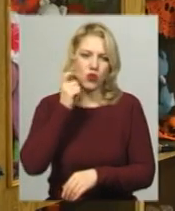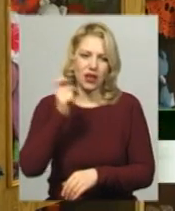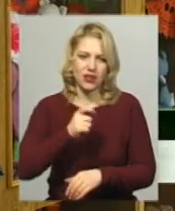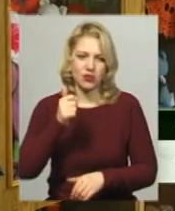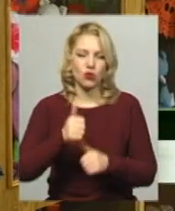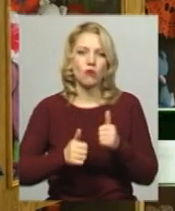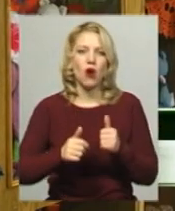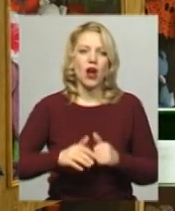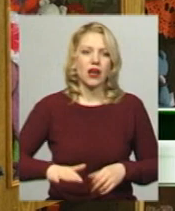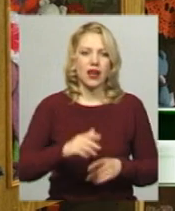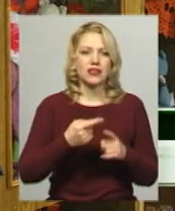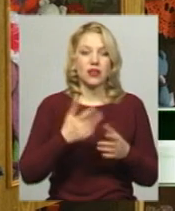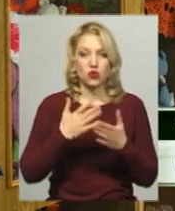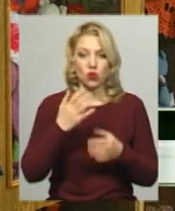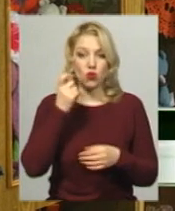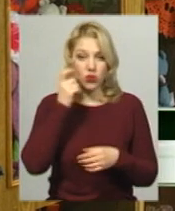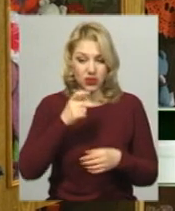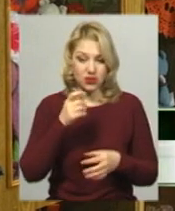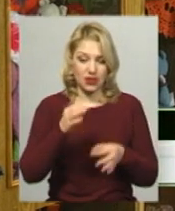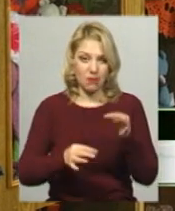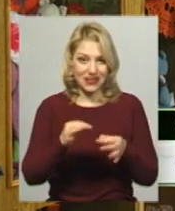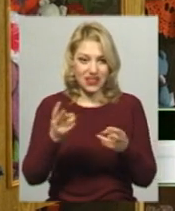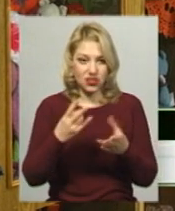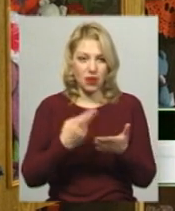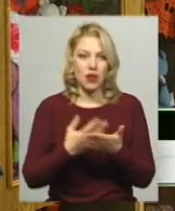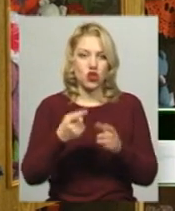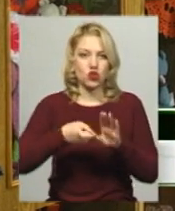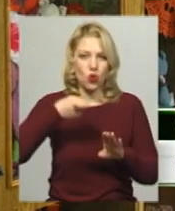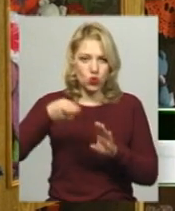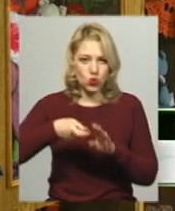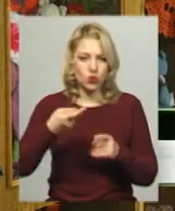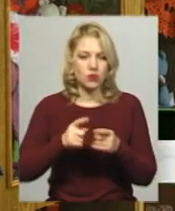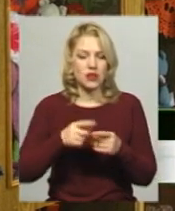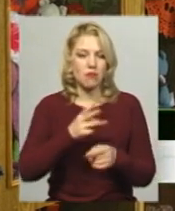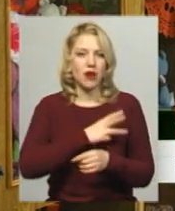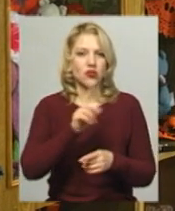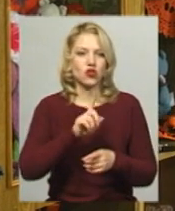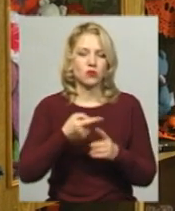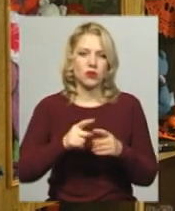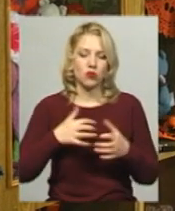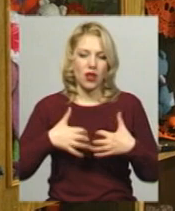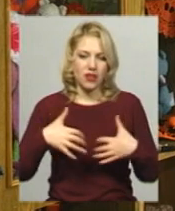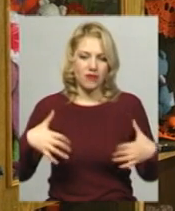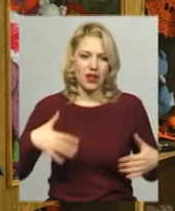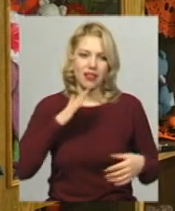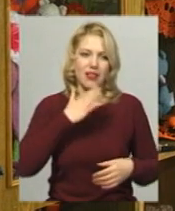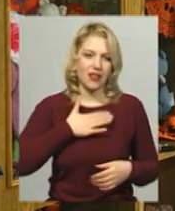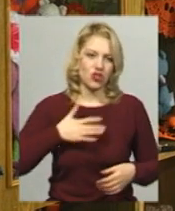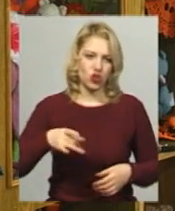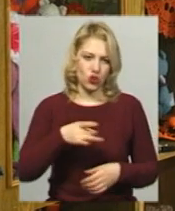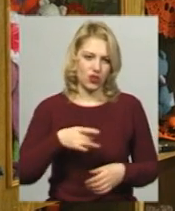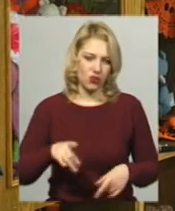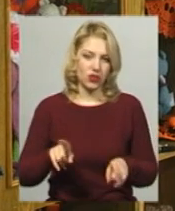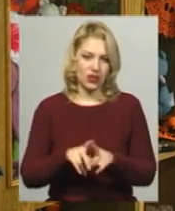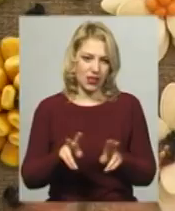пейзаж український, а не африканський. Якщо це в'язання гачком, то бажано, щоб це були тваринки нашого регіону. Ну і